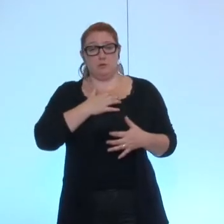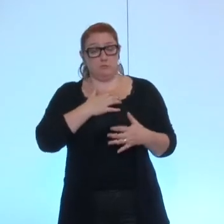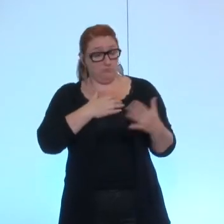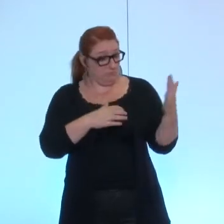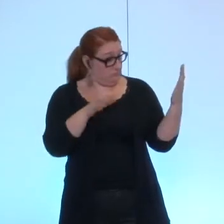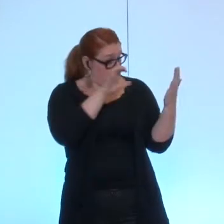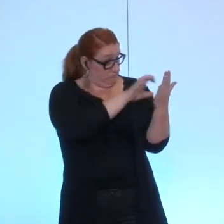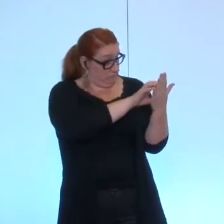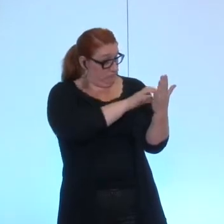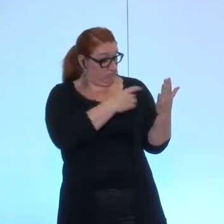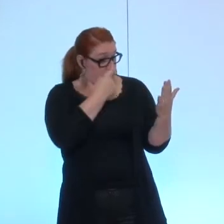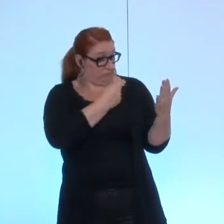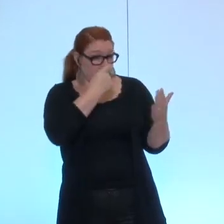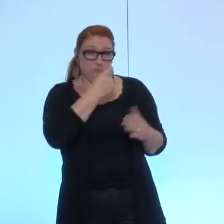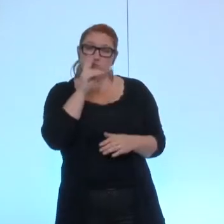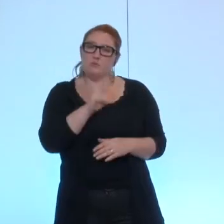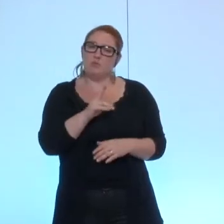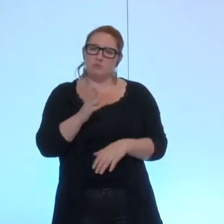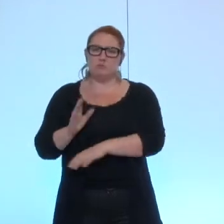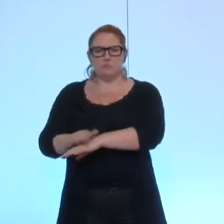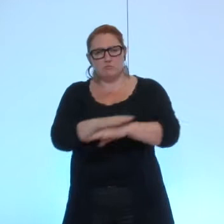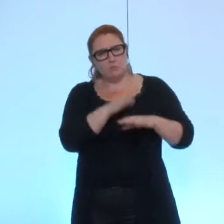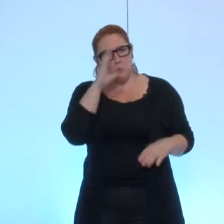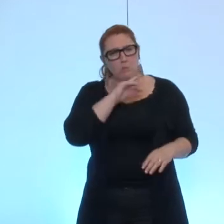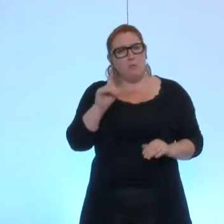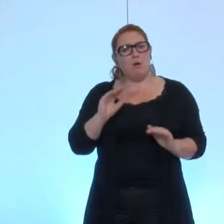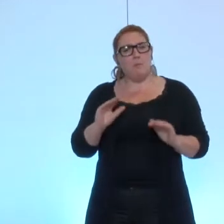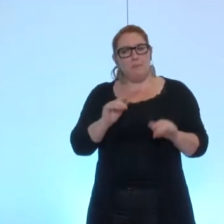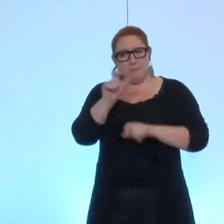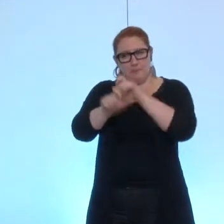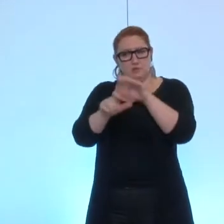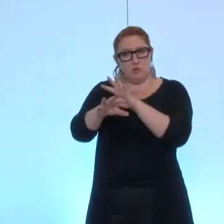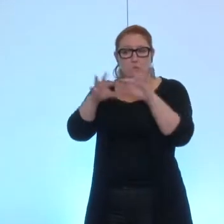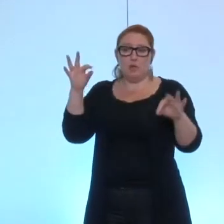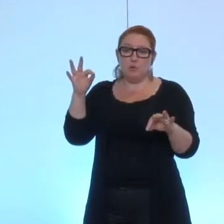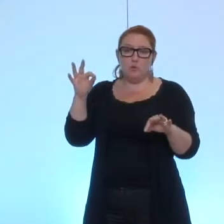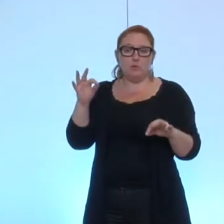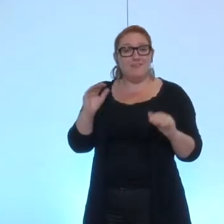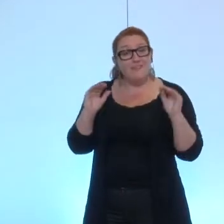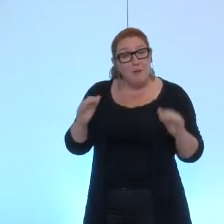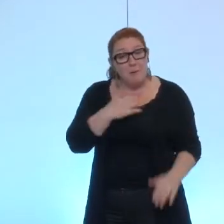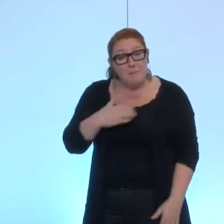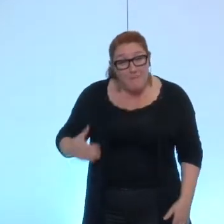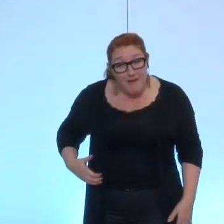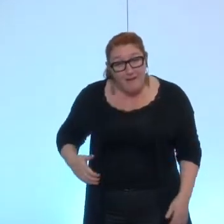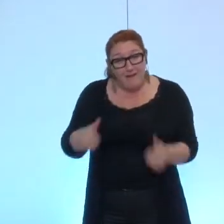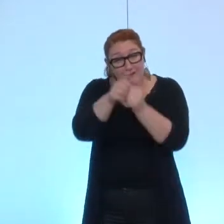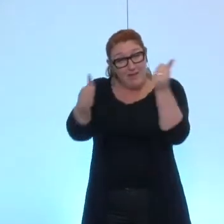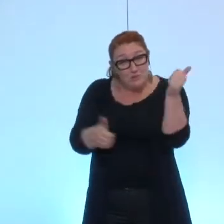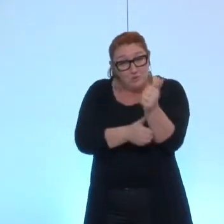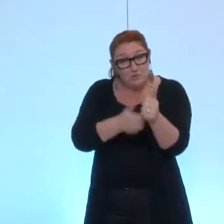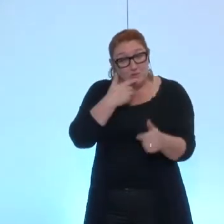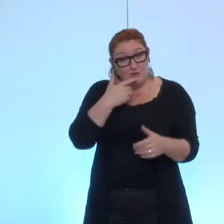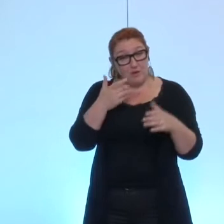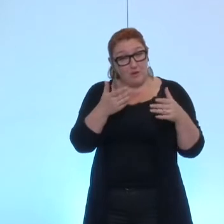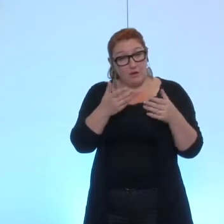Elle permet, je rappelle quand même les choses, elle permet à certains élus, et pas des moindres, maires et adjoints, de faire financer par